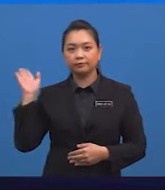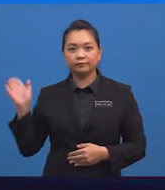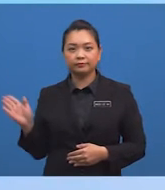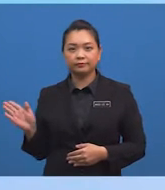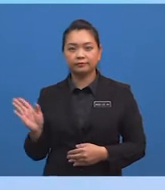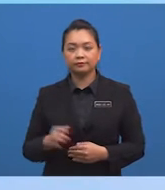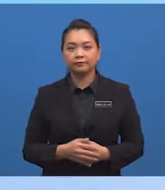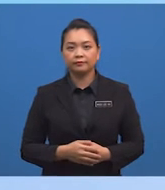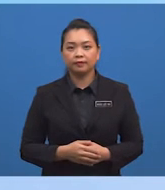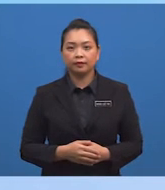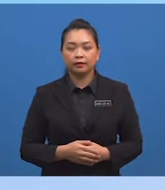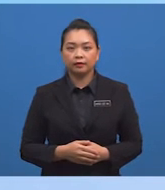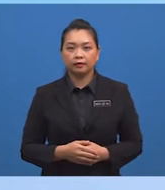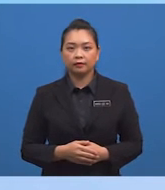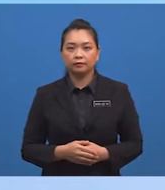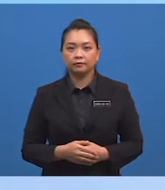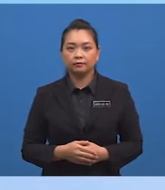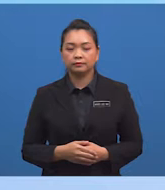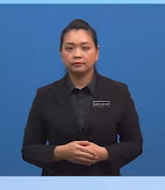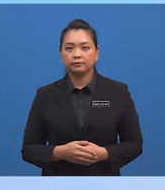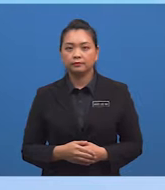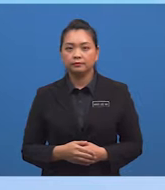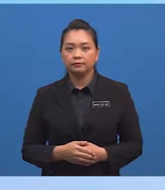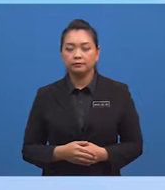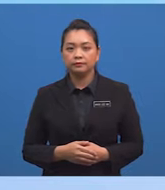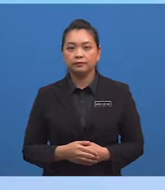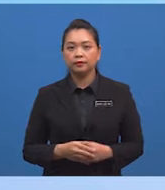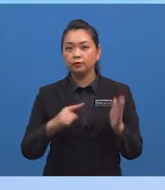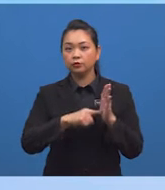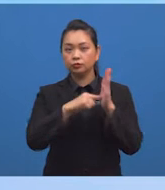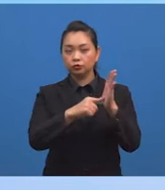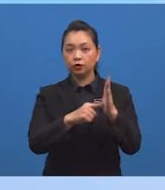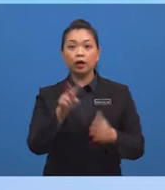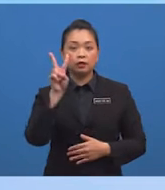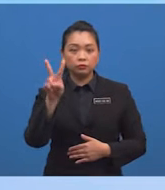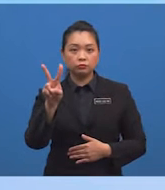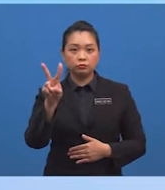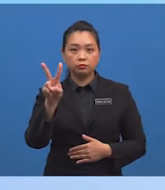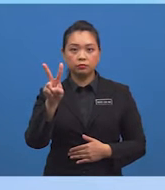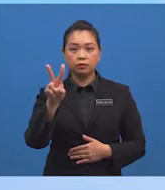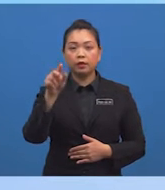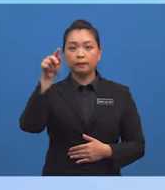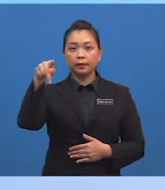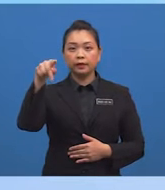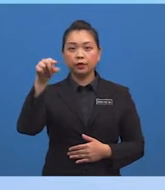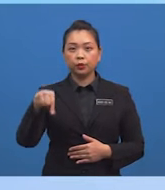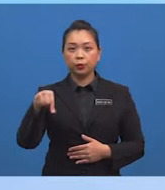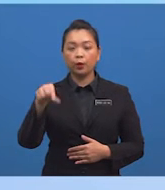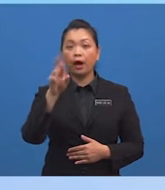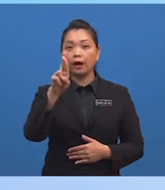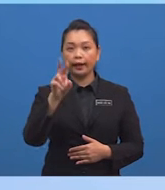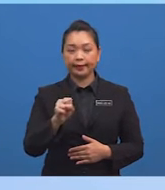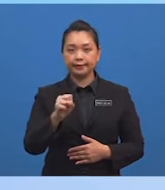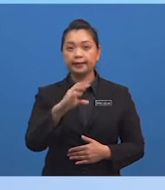seterusnya Rajah pada paparan skrin menunjukkan 2 garis selari PQ dan